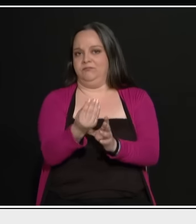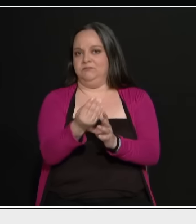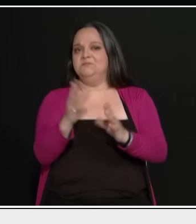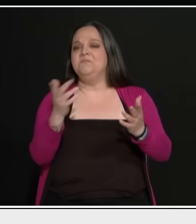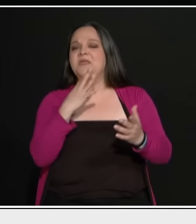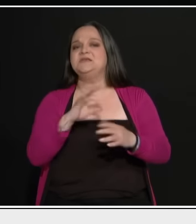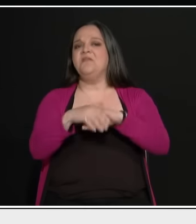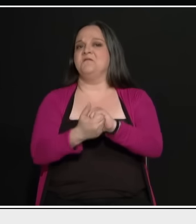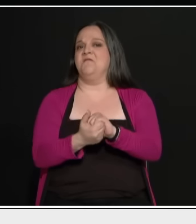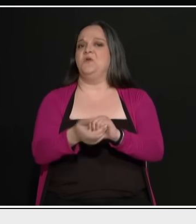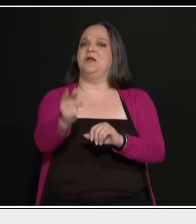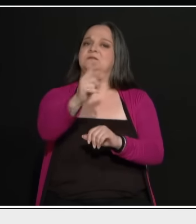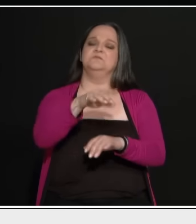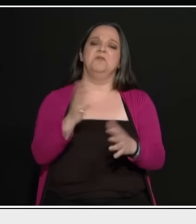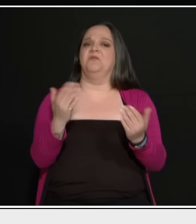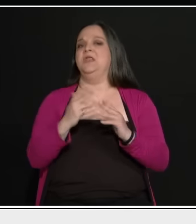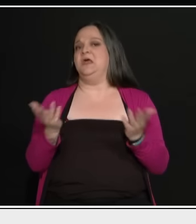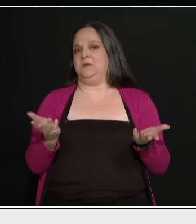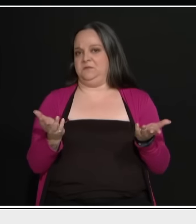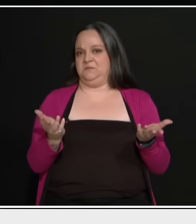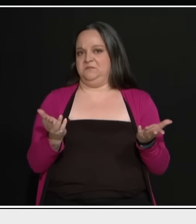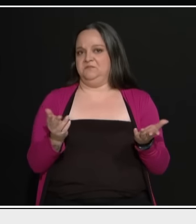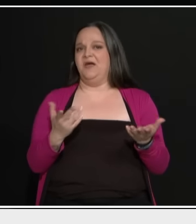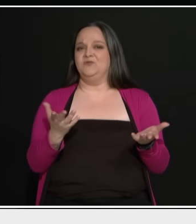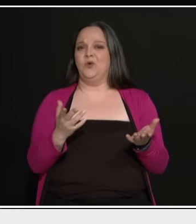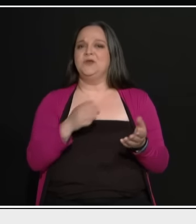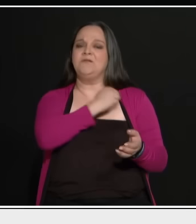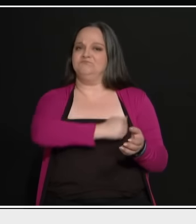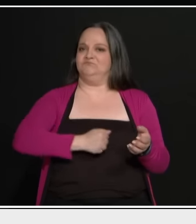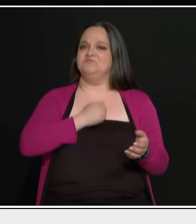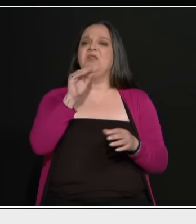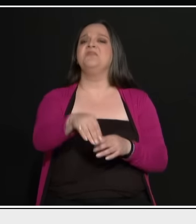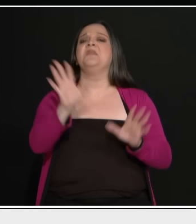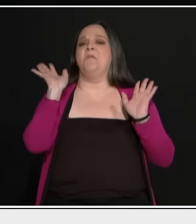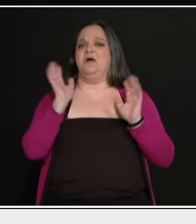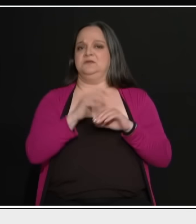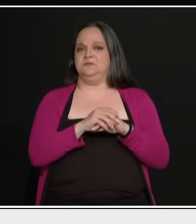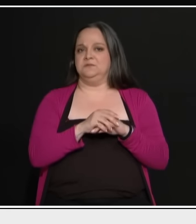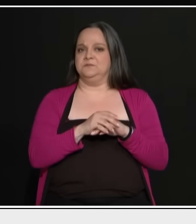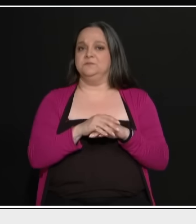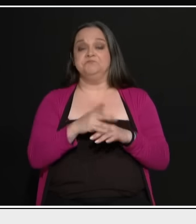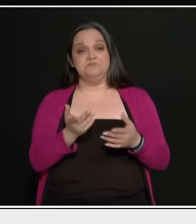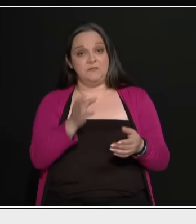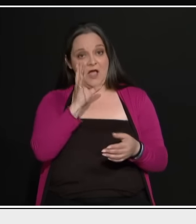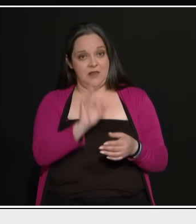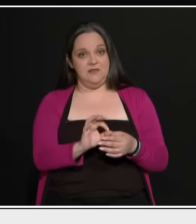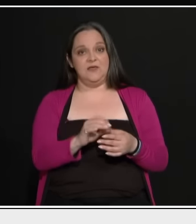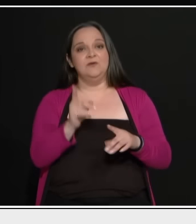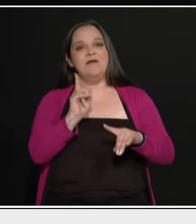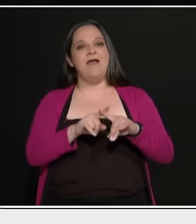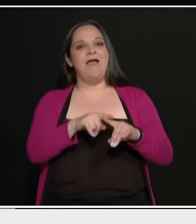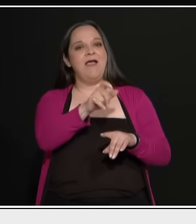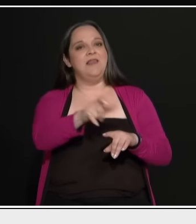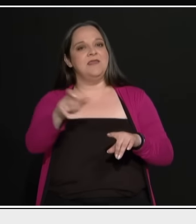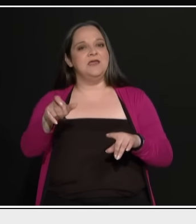Και αυτό δρά καθαθληπτικά, δηλαδή δεν μπας. Παντούς η αλήθεια είναι ότι δεν είχε ο Έλληνας